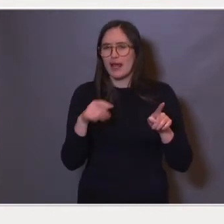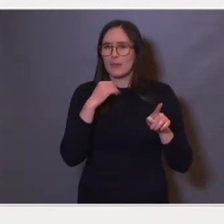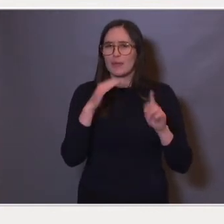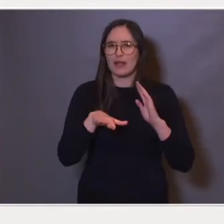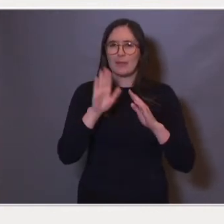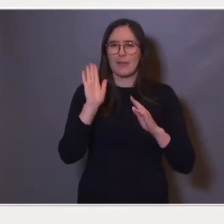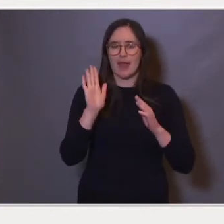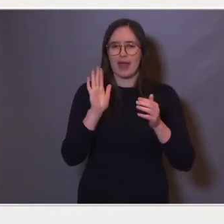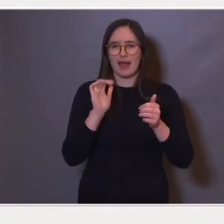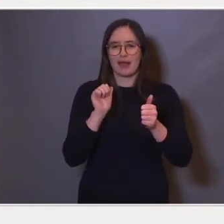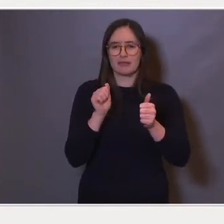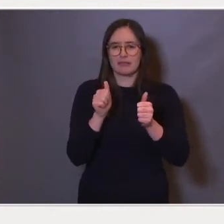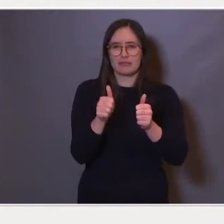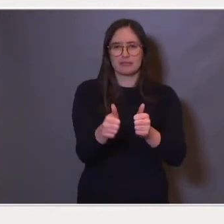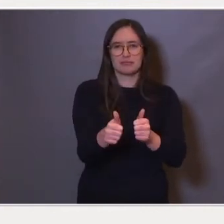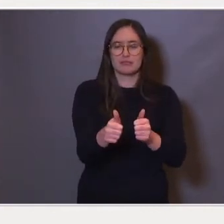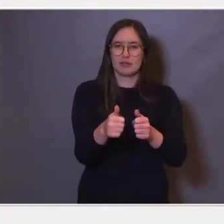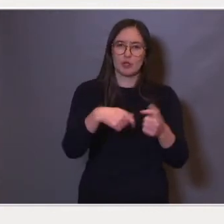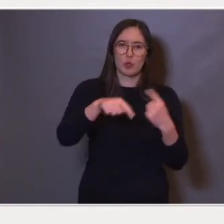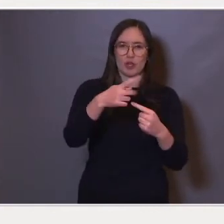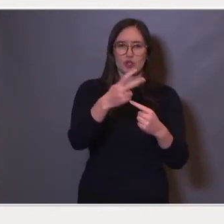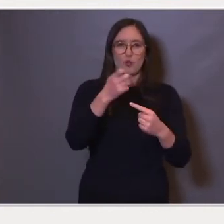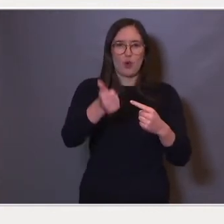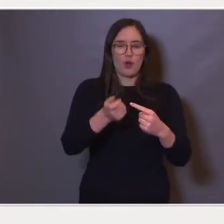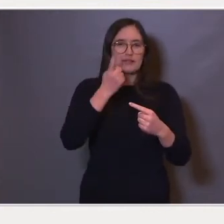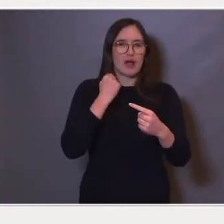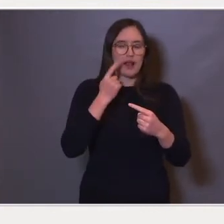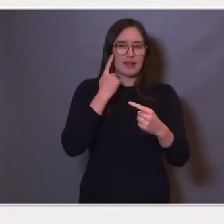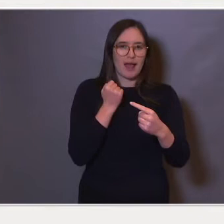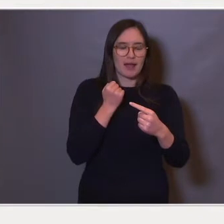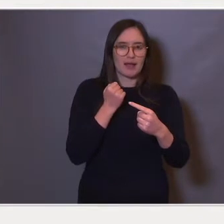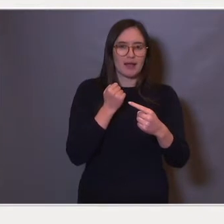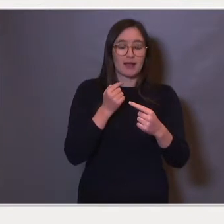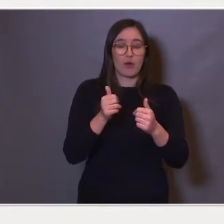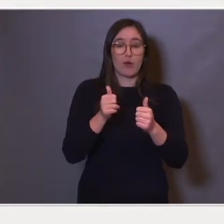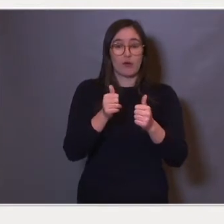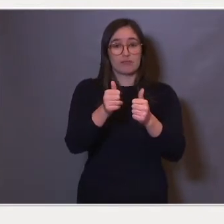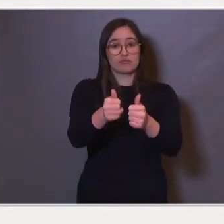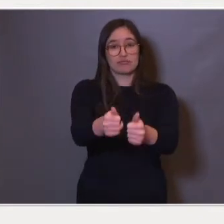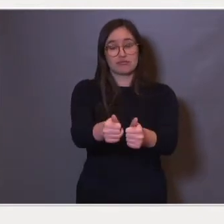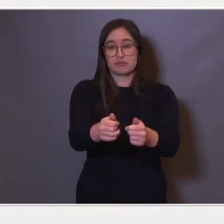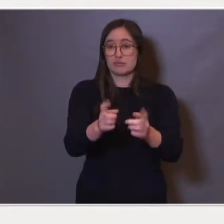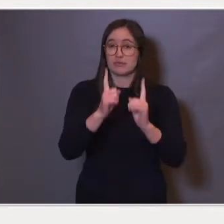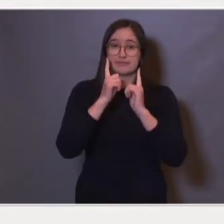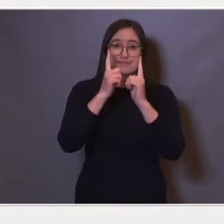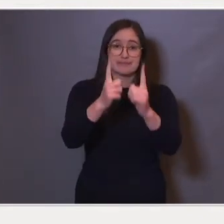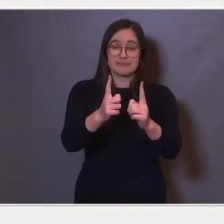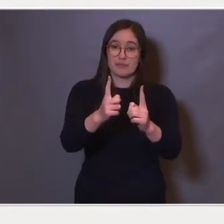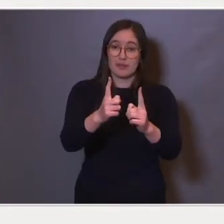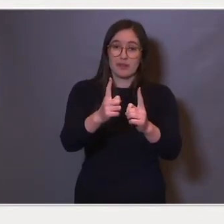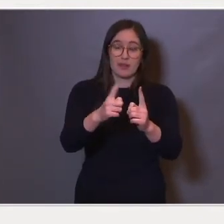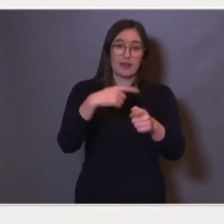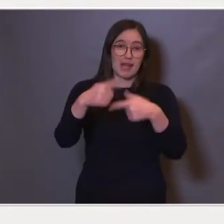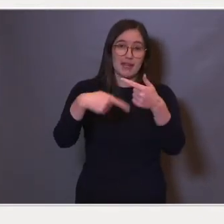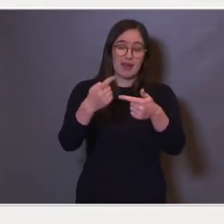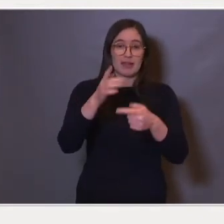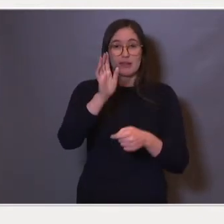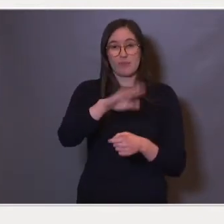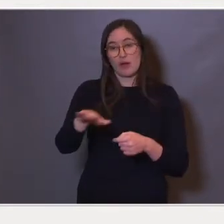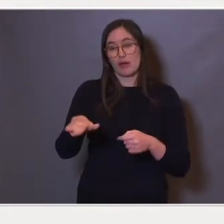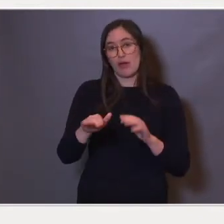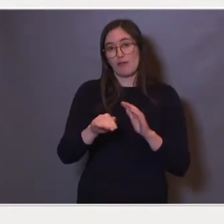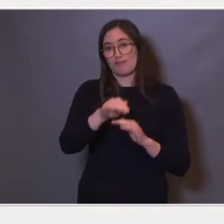seg når de nærmer seg 20 års alder, og at de er lukket en del av dem når barna blir